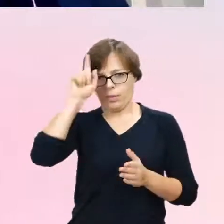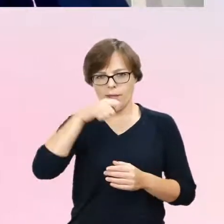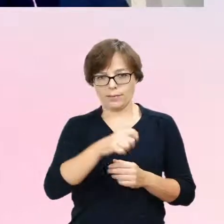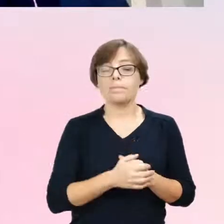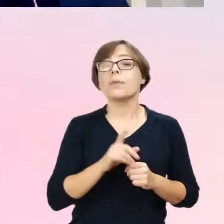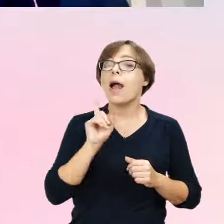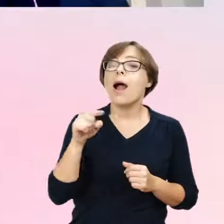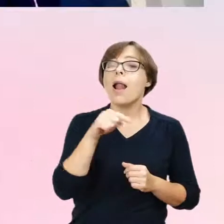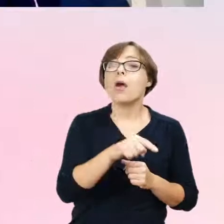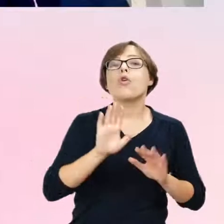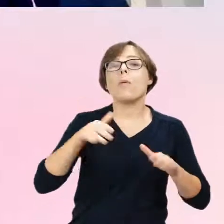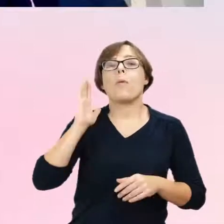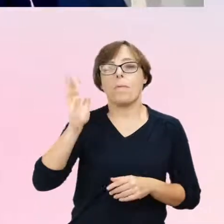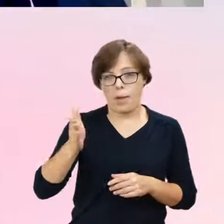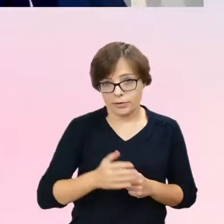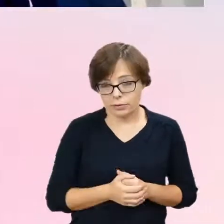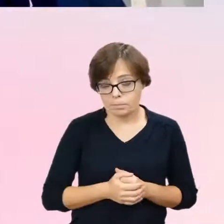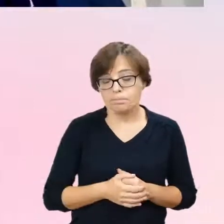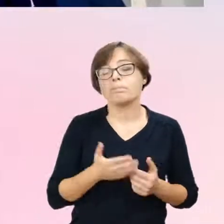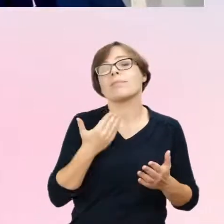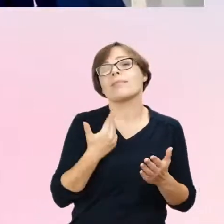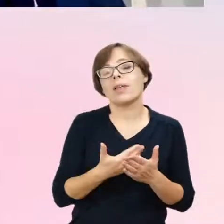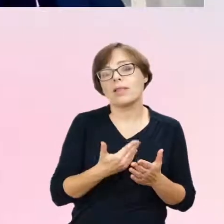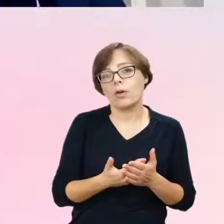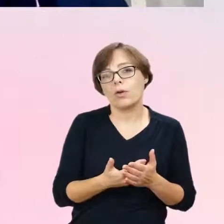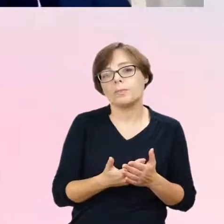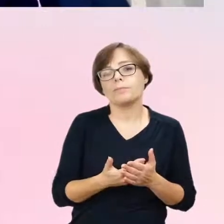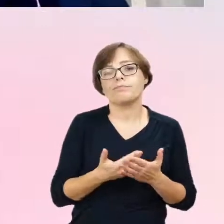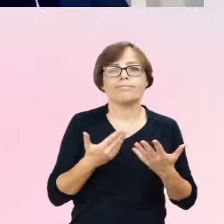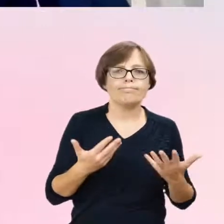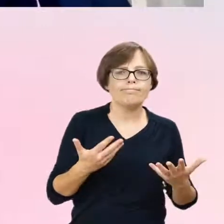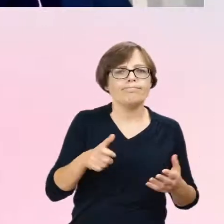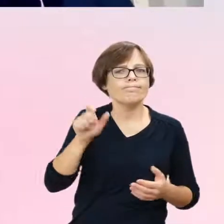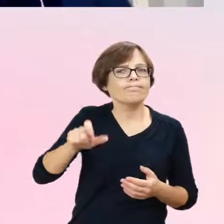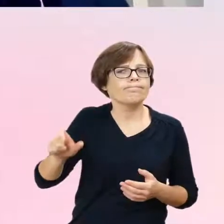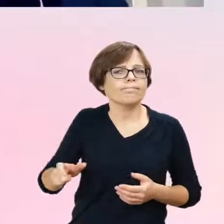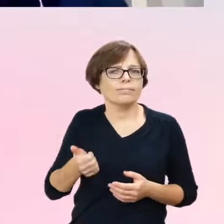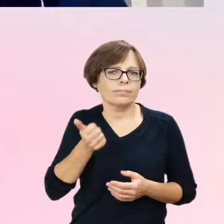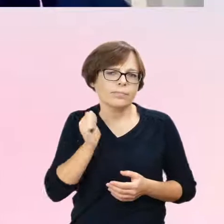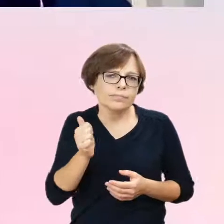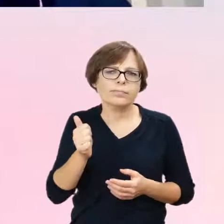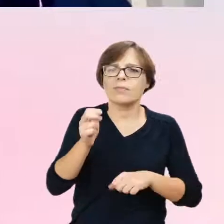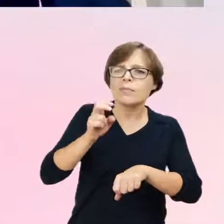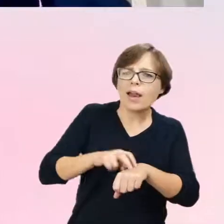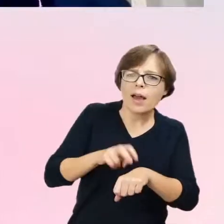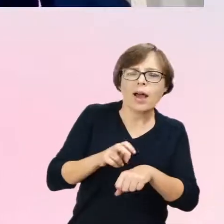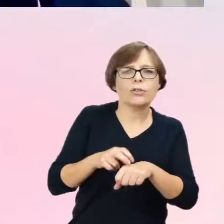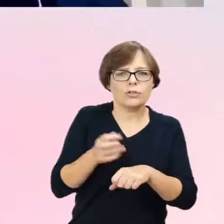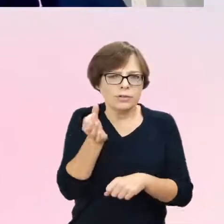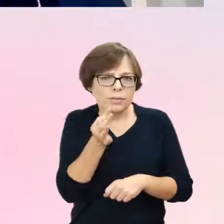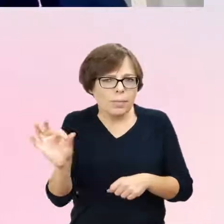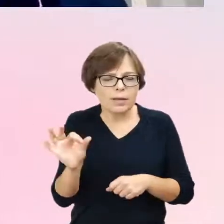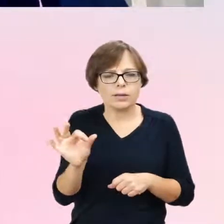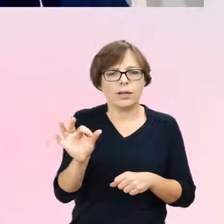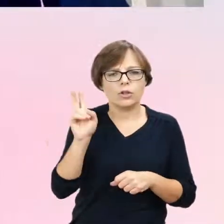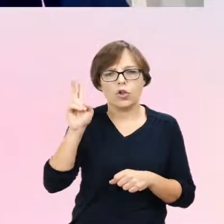będzie, specjaliści, którzy się jakby poruszają w tym i jakoś